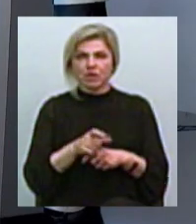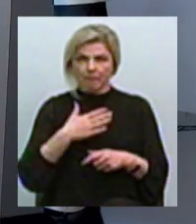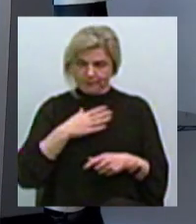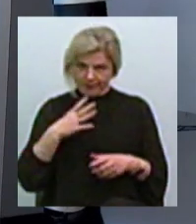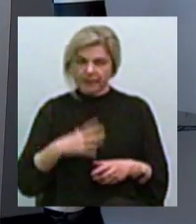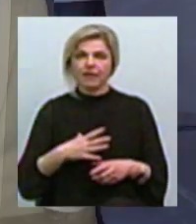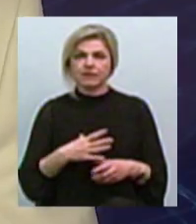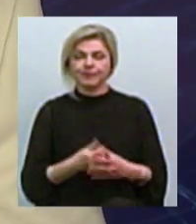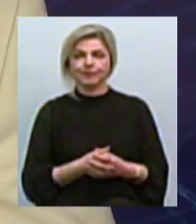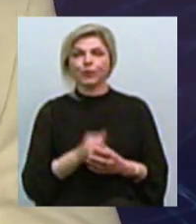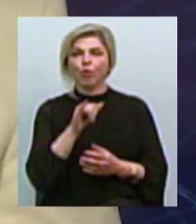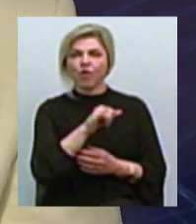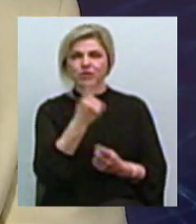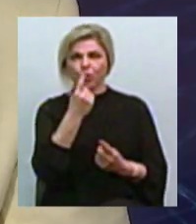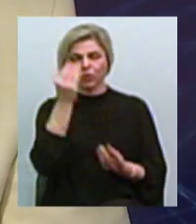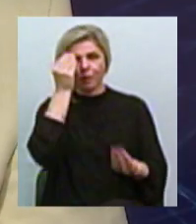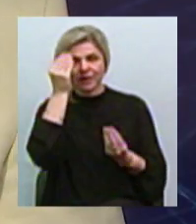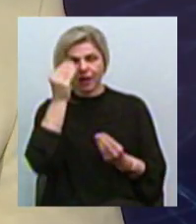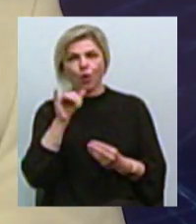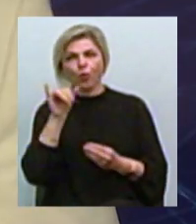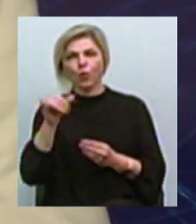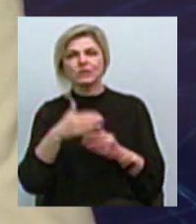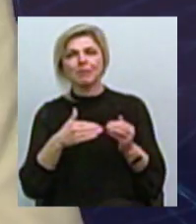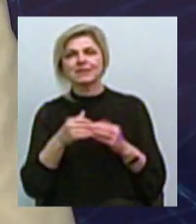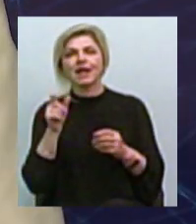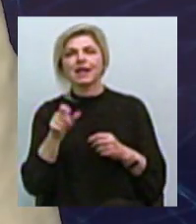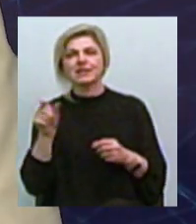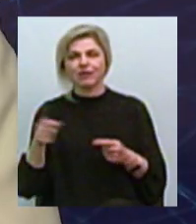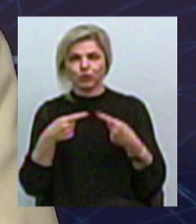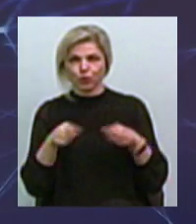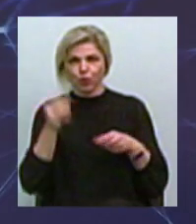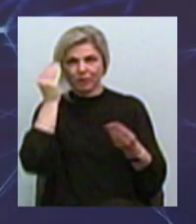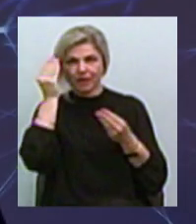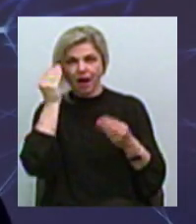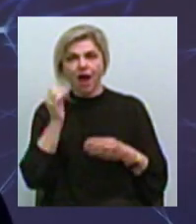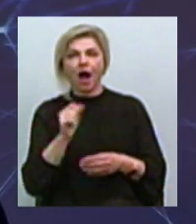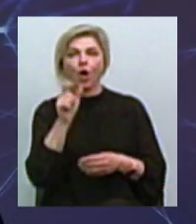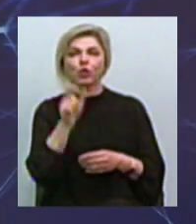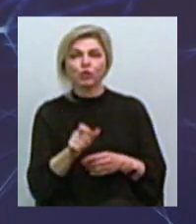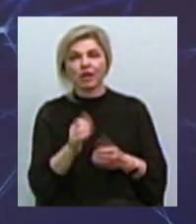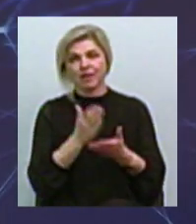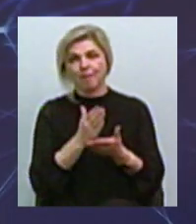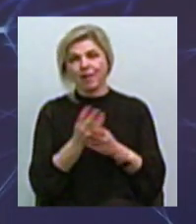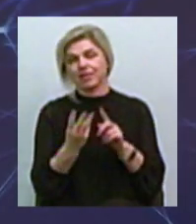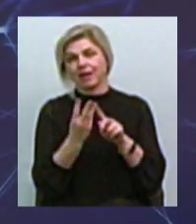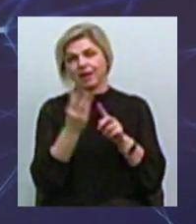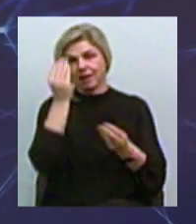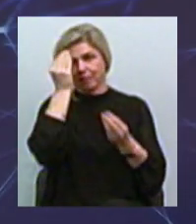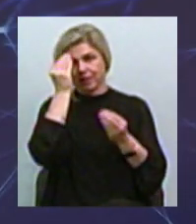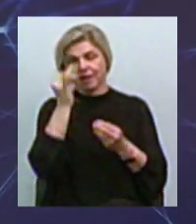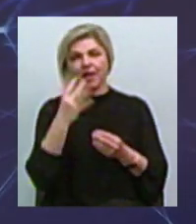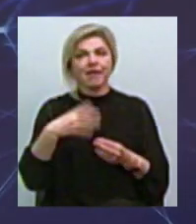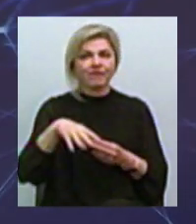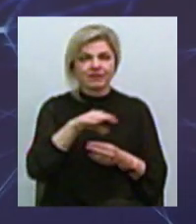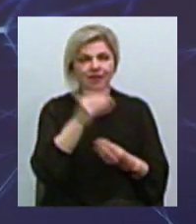одне бачення, у фахівців інше бачення Але людина має мати третє бачення і усі мають право це бачення